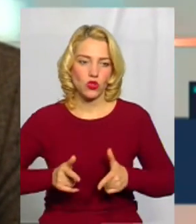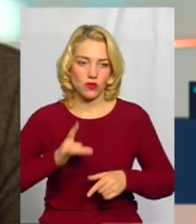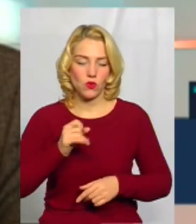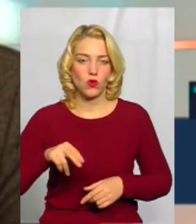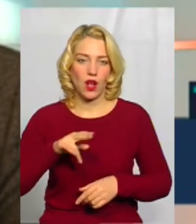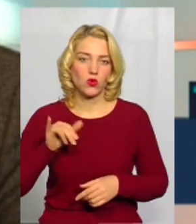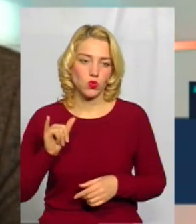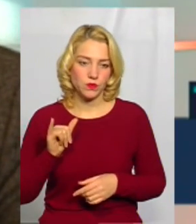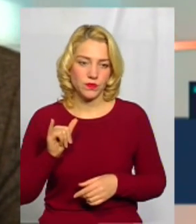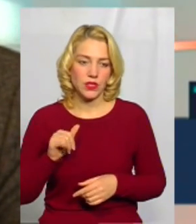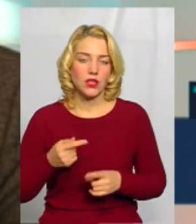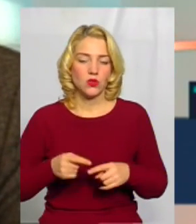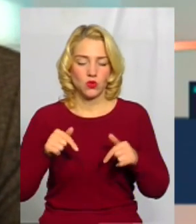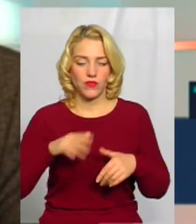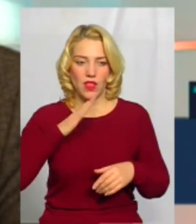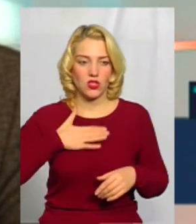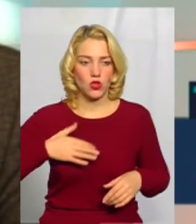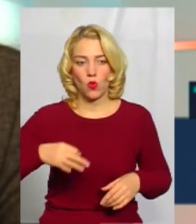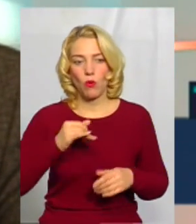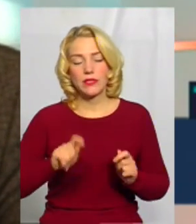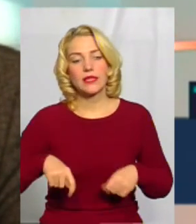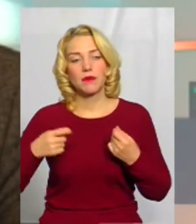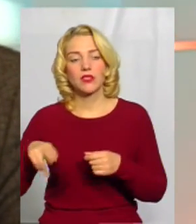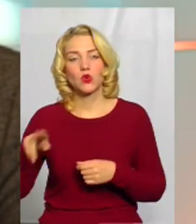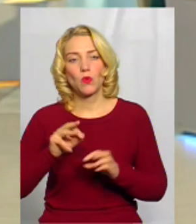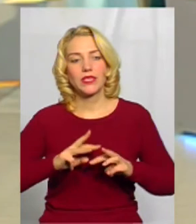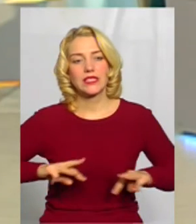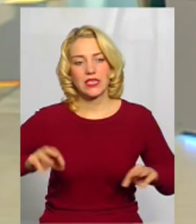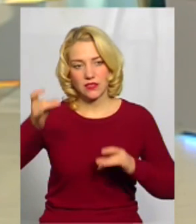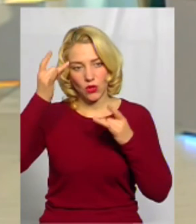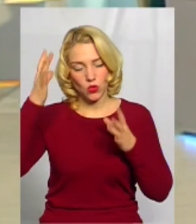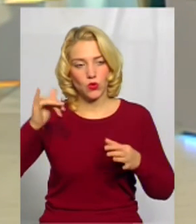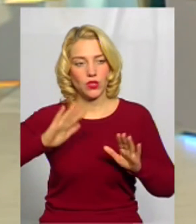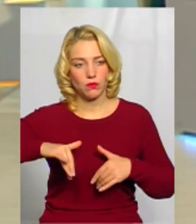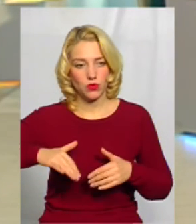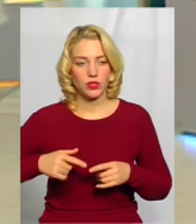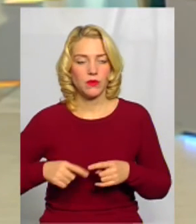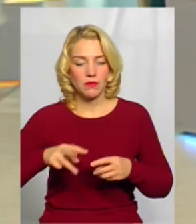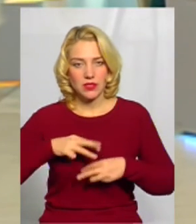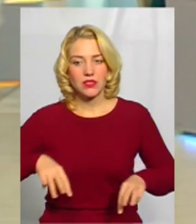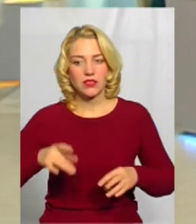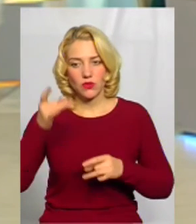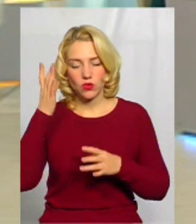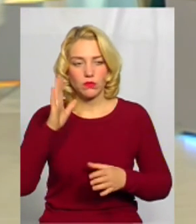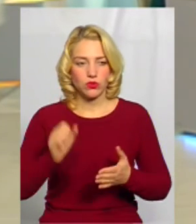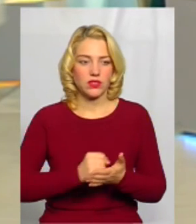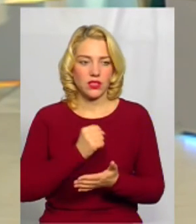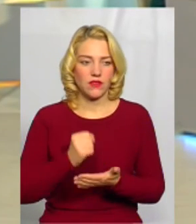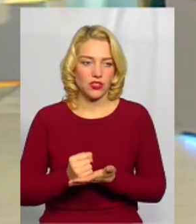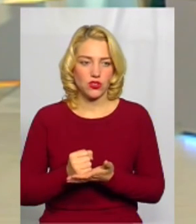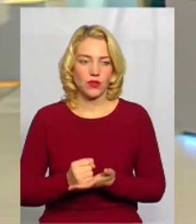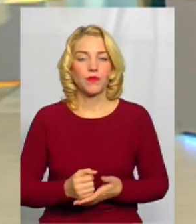раду тут у нас в області. І переданий до Міністерства культури. І потім вже буде затверджені. Міністерство культури затверджує так.